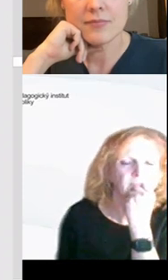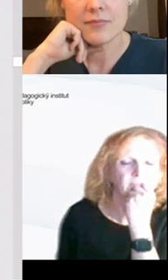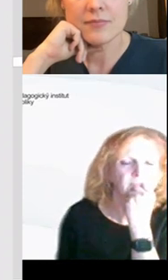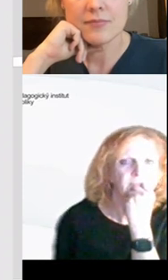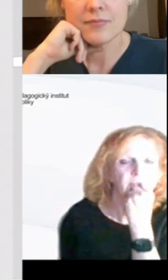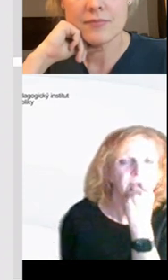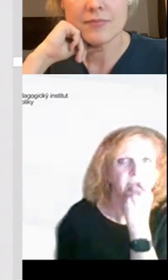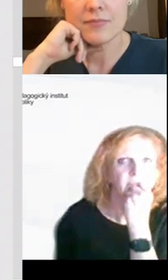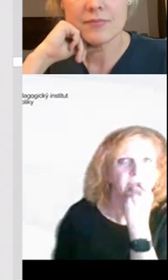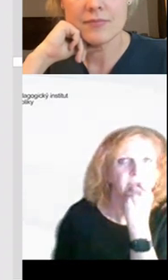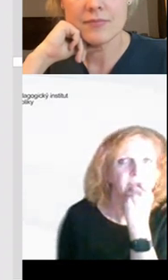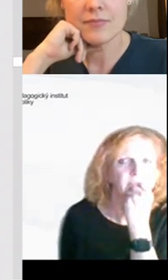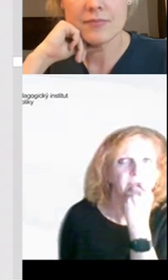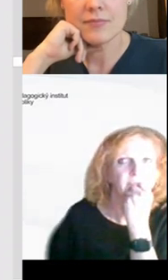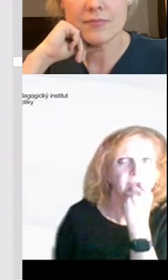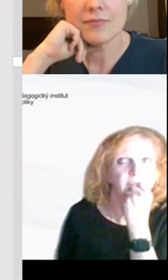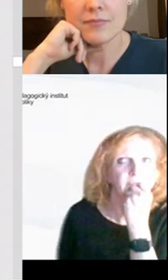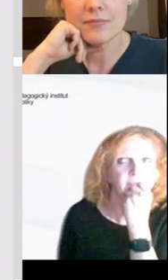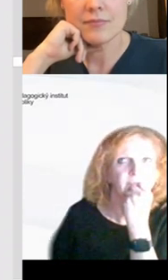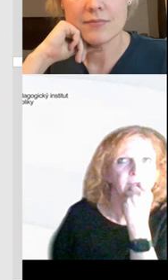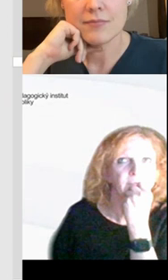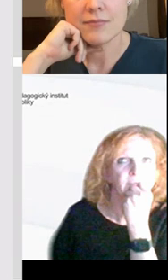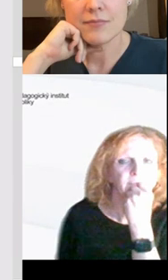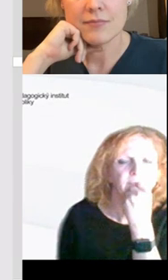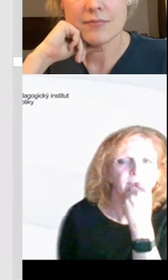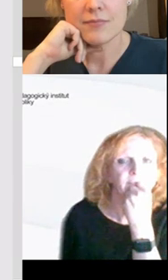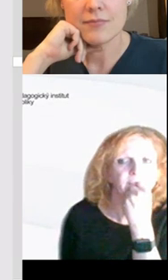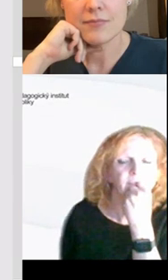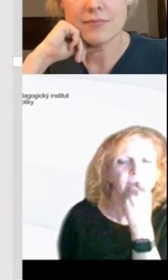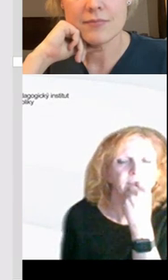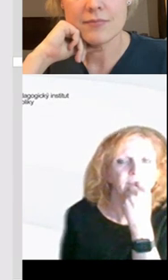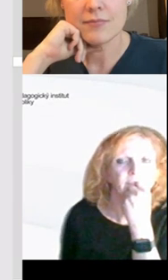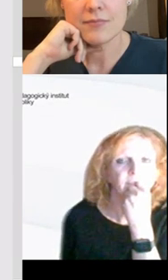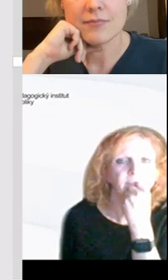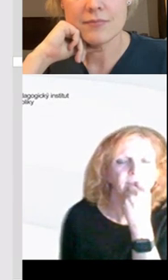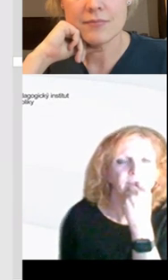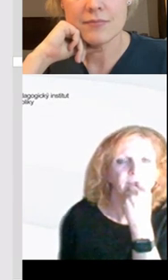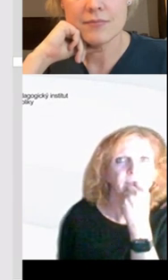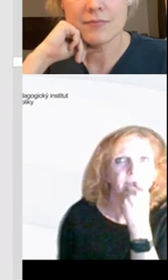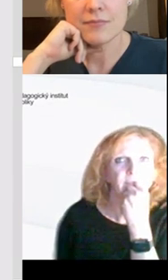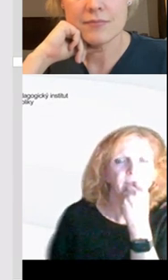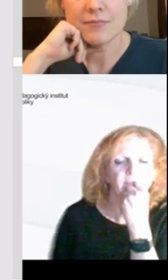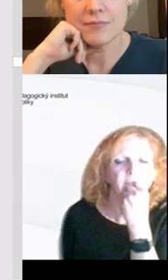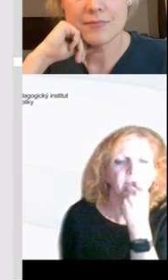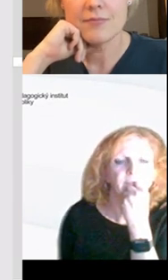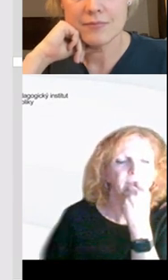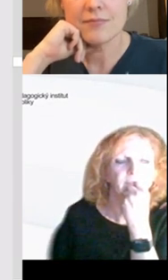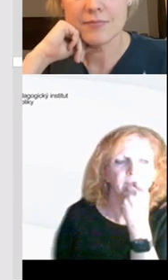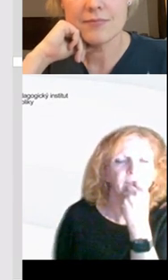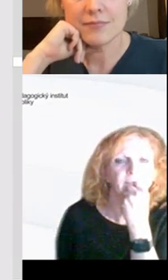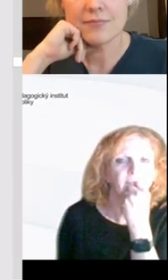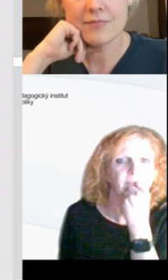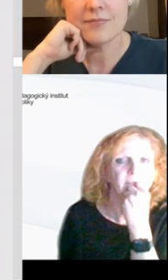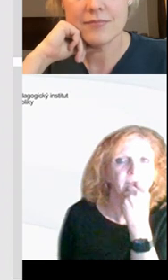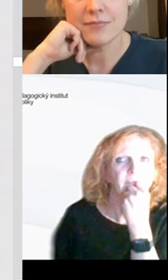ještě do toho a přijde nám, že tam vlastně budeme mít ještě se nám ten školák, který máme na nějakých necelých 500